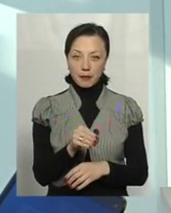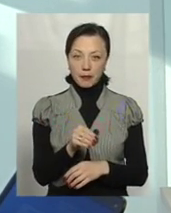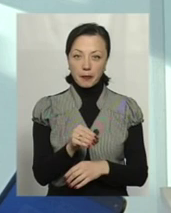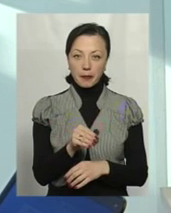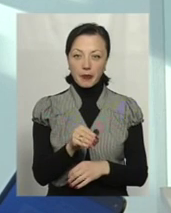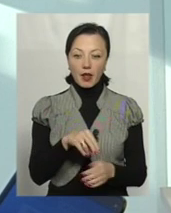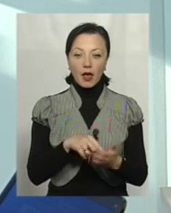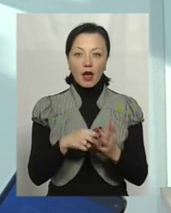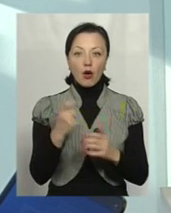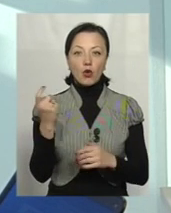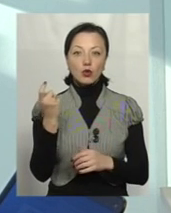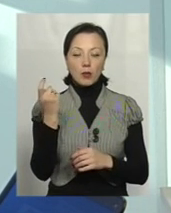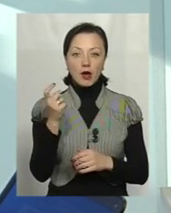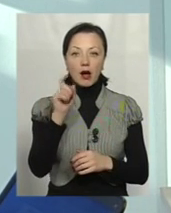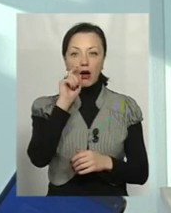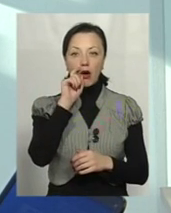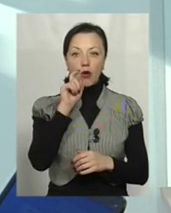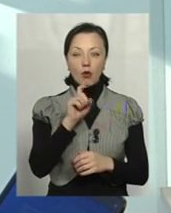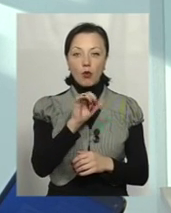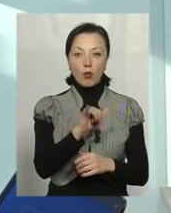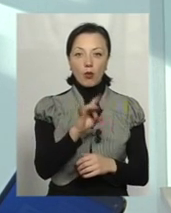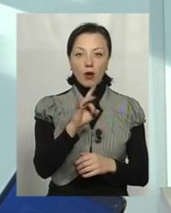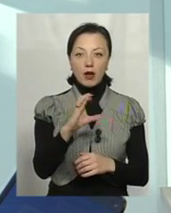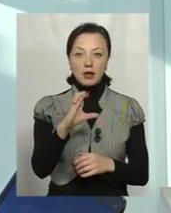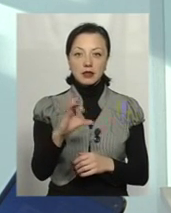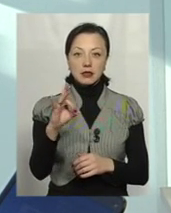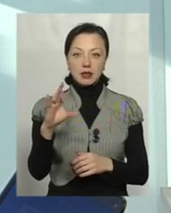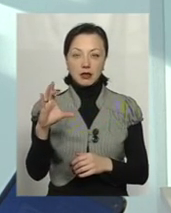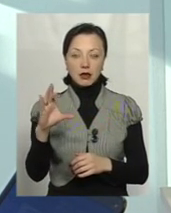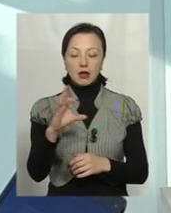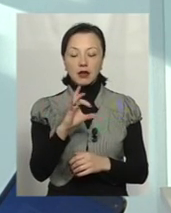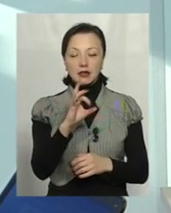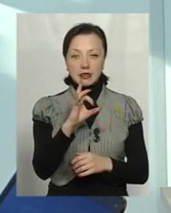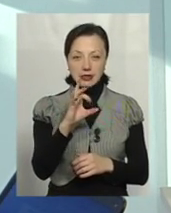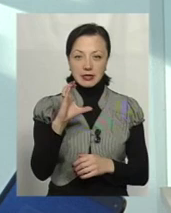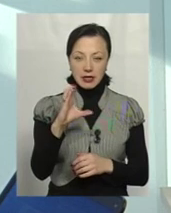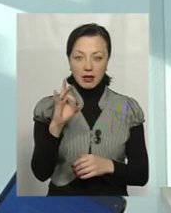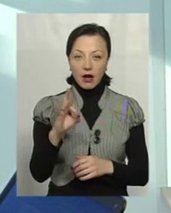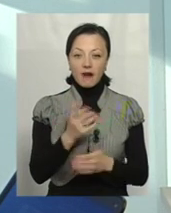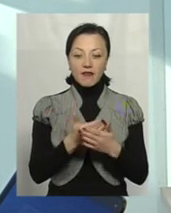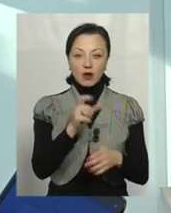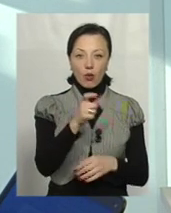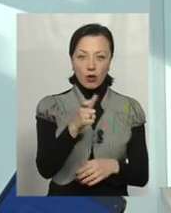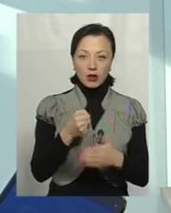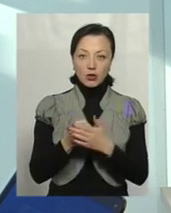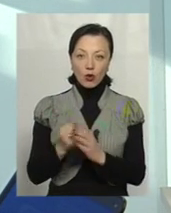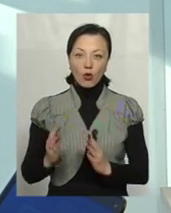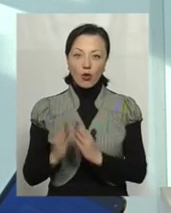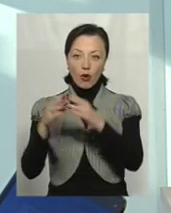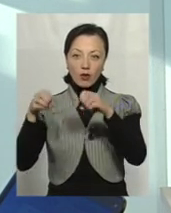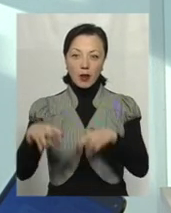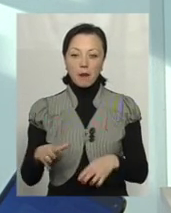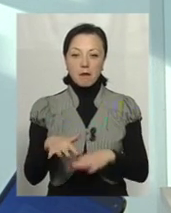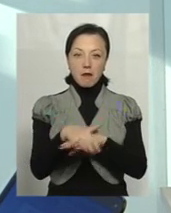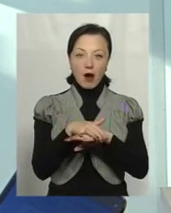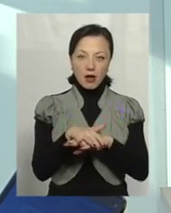Економіка тоді у РСР. Від голки до космічних ракет. Масово, серійно і конвейерно. Ми